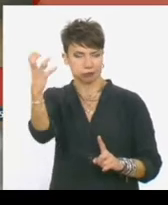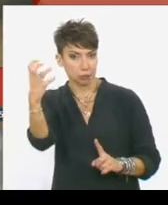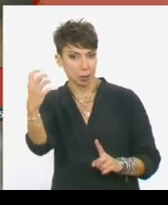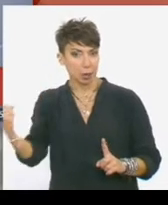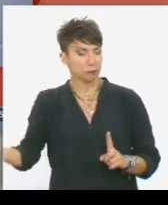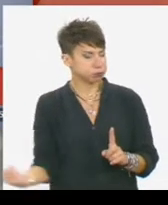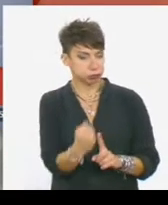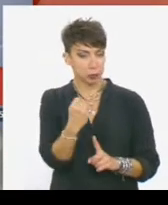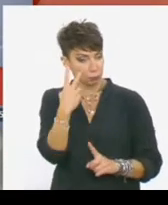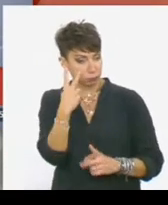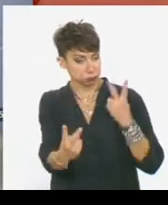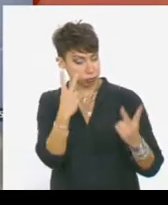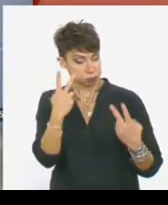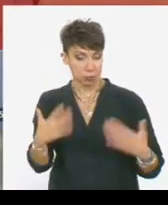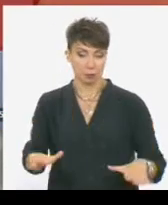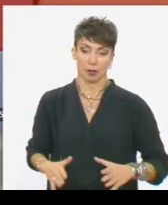μάτι.